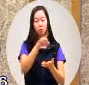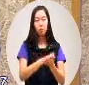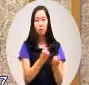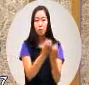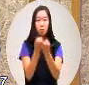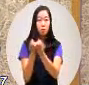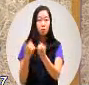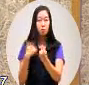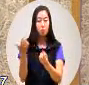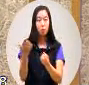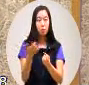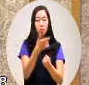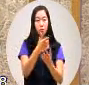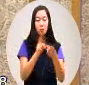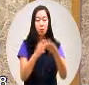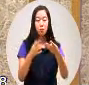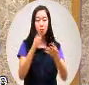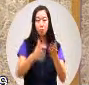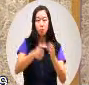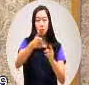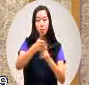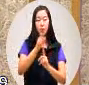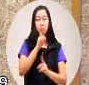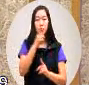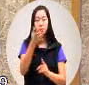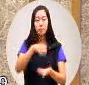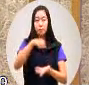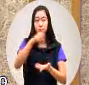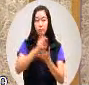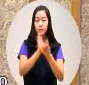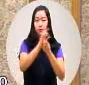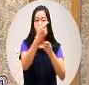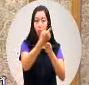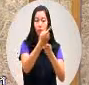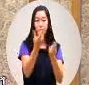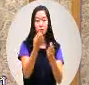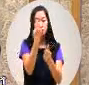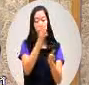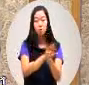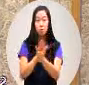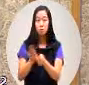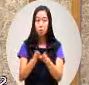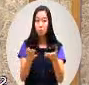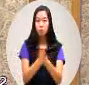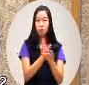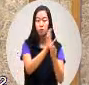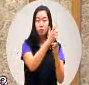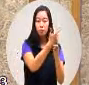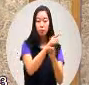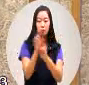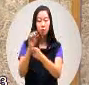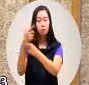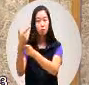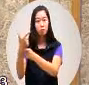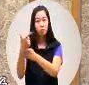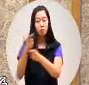孔文景立委的时候他有提到就是说在九十一年之后要开始胡岛那但是九十一年到九十六年全国都在胡岛